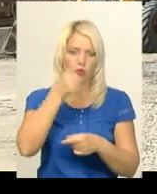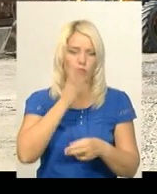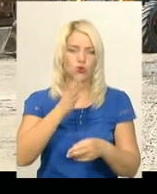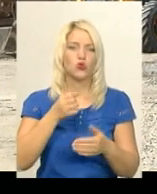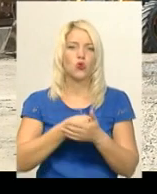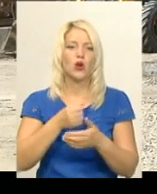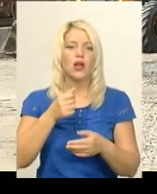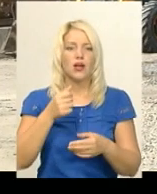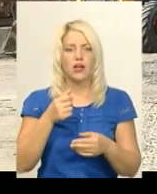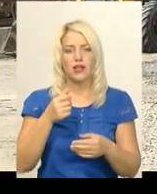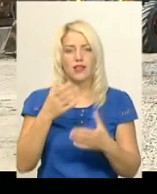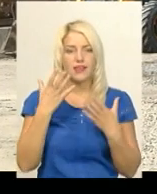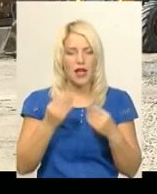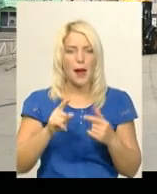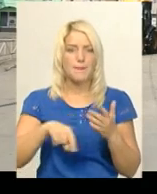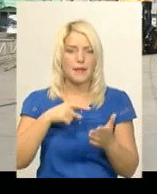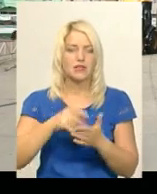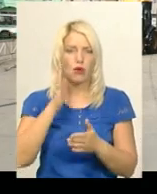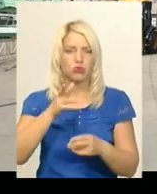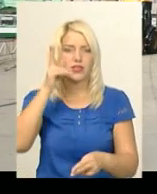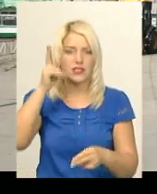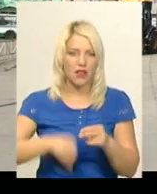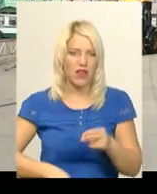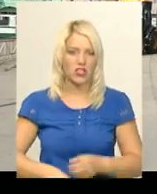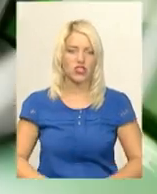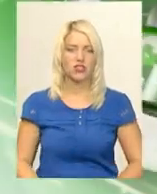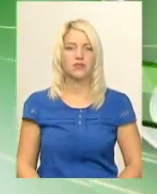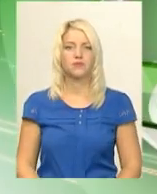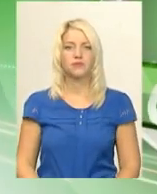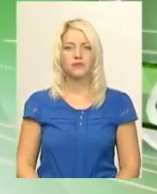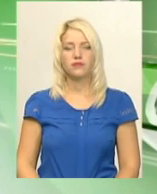Анастасія Збродва, Олександр Горішевський, Юрій Чорний. Новини Поділля. Центр.